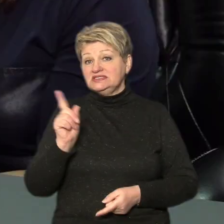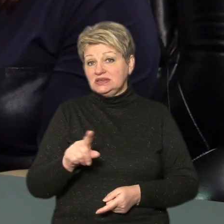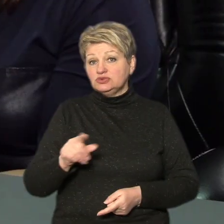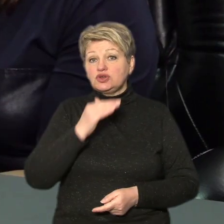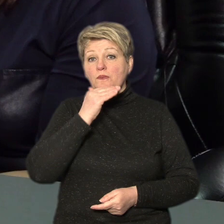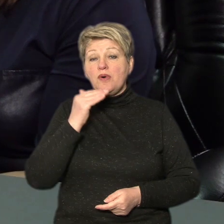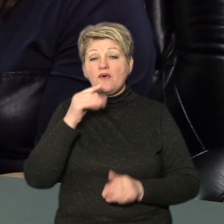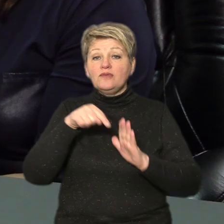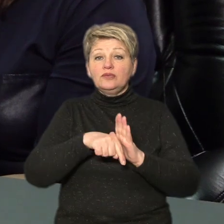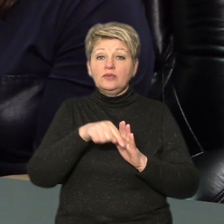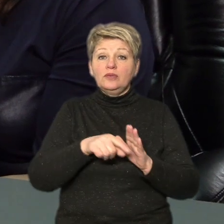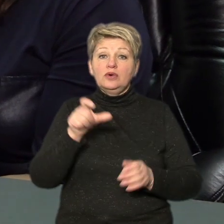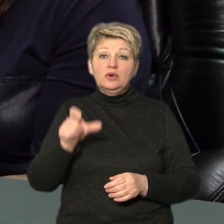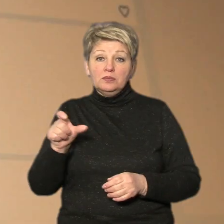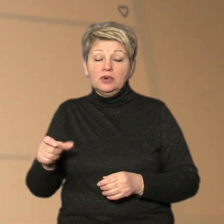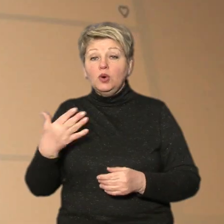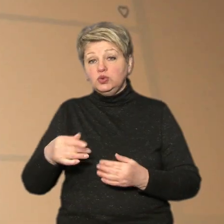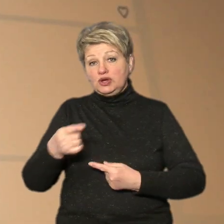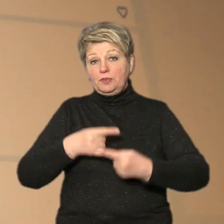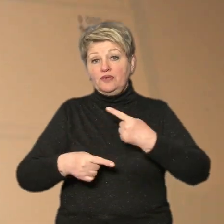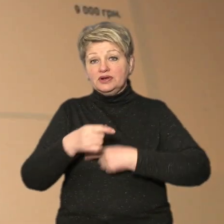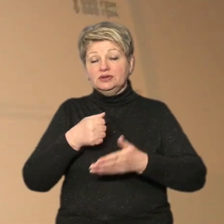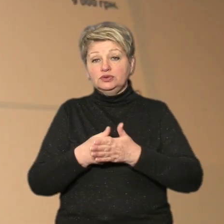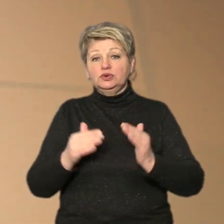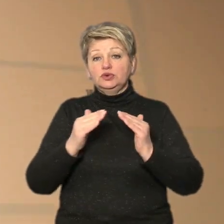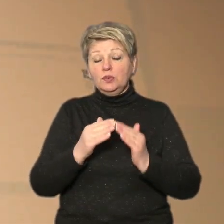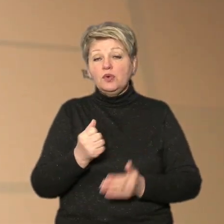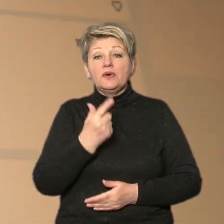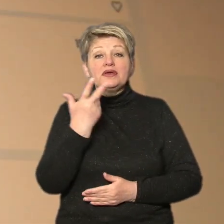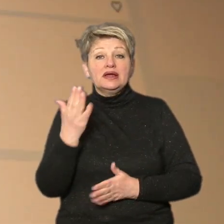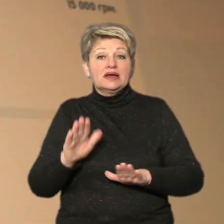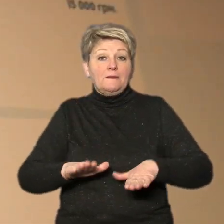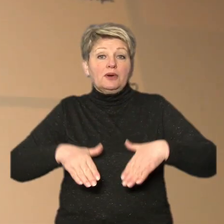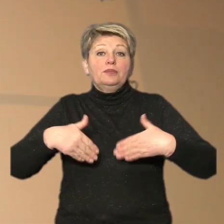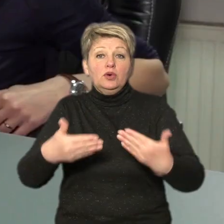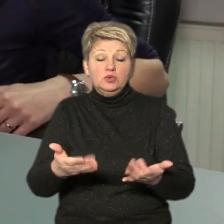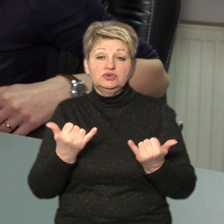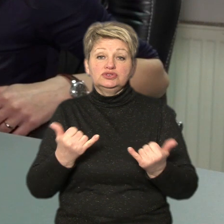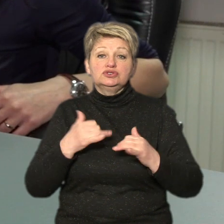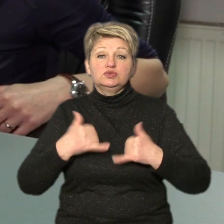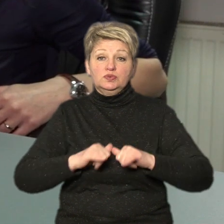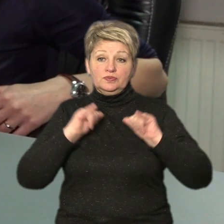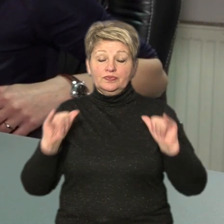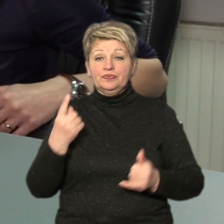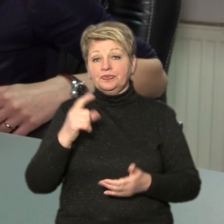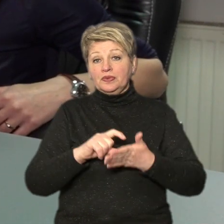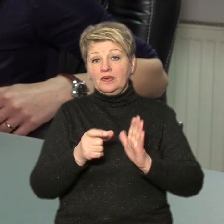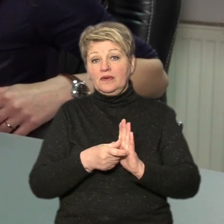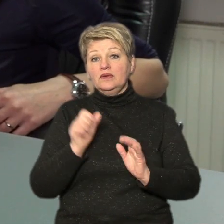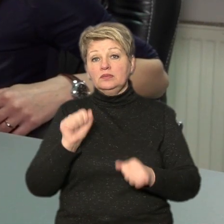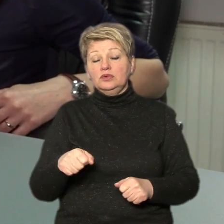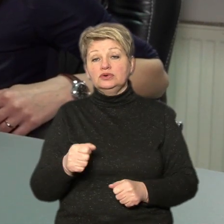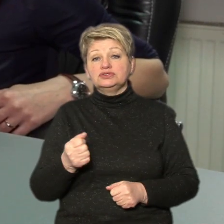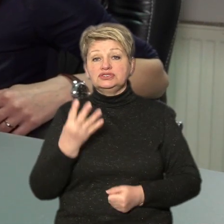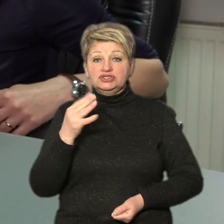багато внутрішньопереміщених осіб повертаються додому, де так кількість пропозицій перевищує попит. Одну кімнатну квартиру можна зняти за